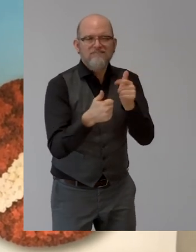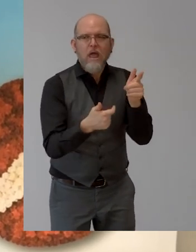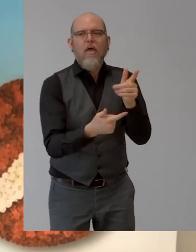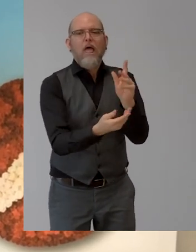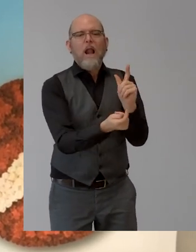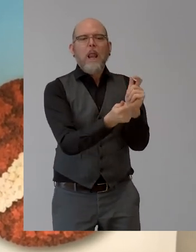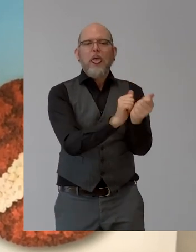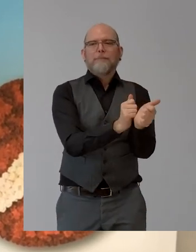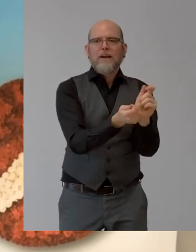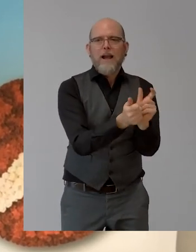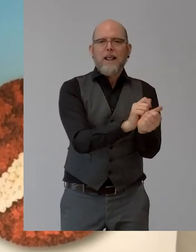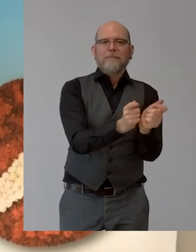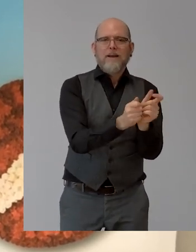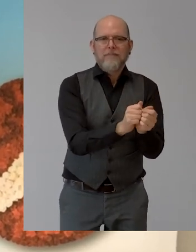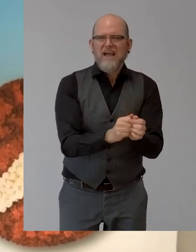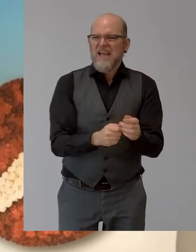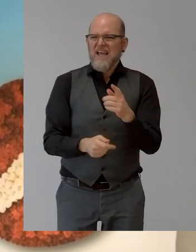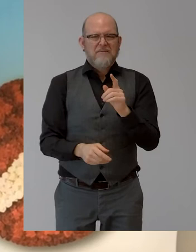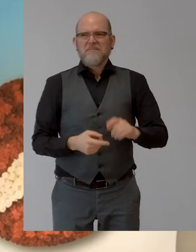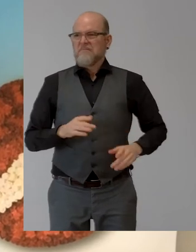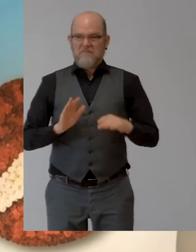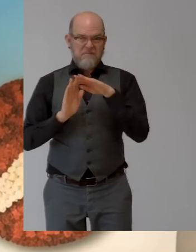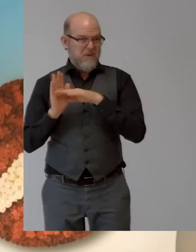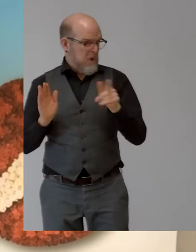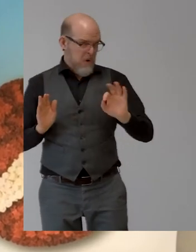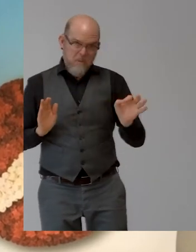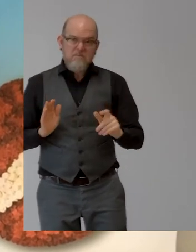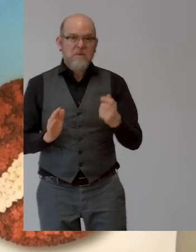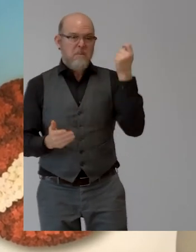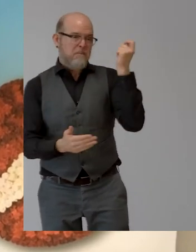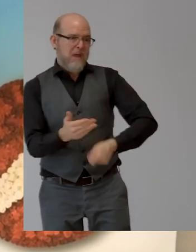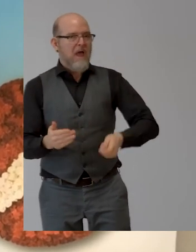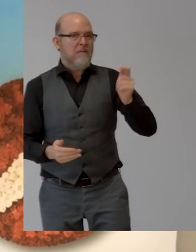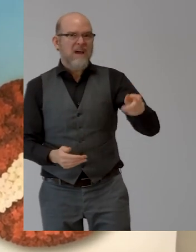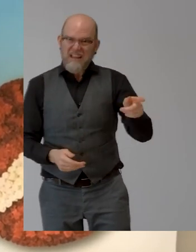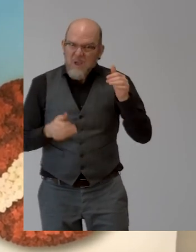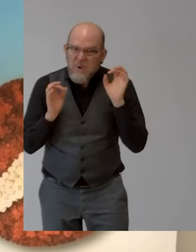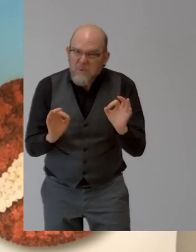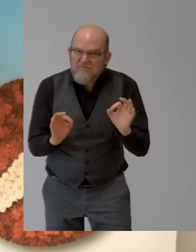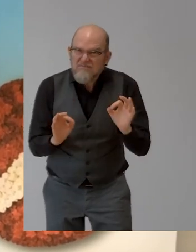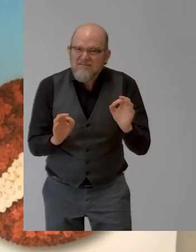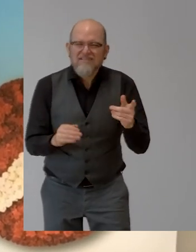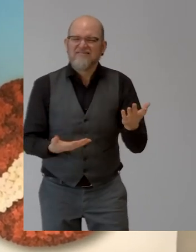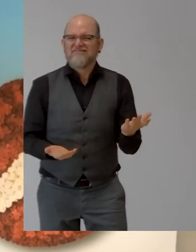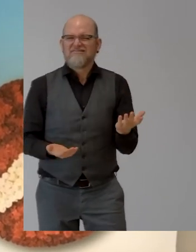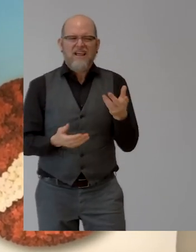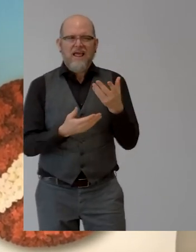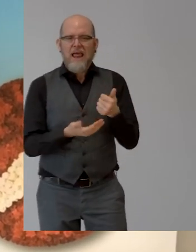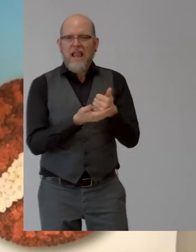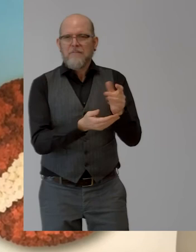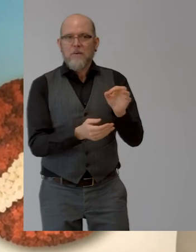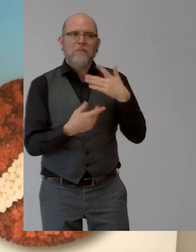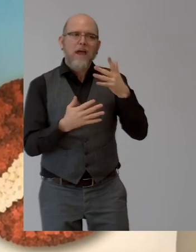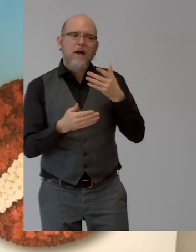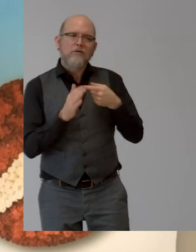fine of personalities like Carolyn Casey, Gregor Demplin, or Martin Esler,